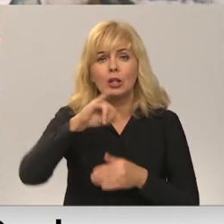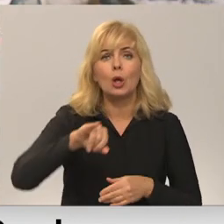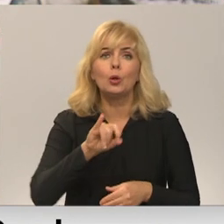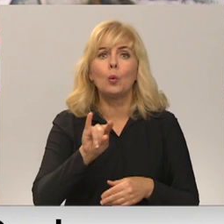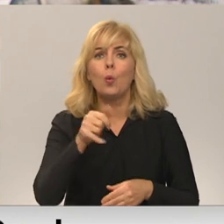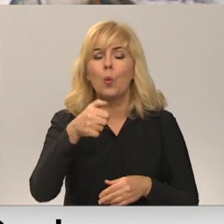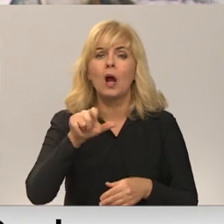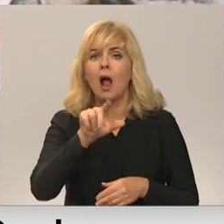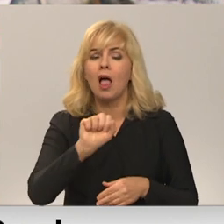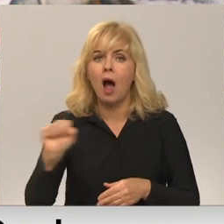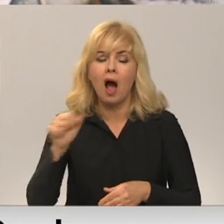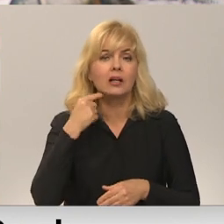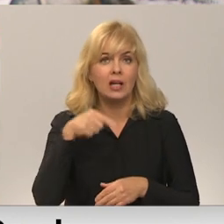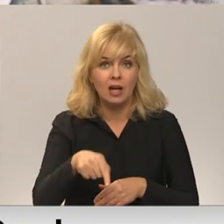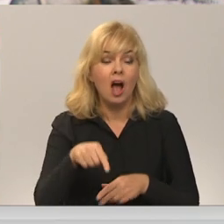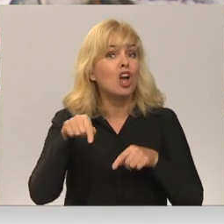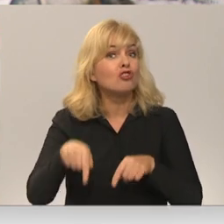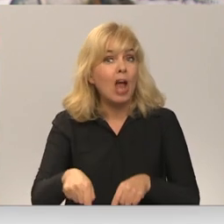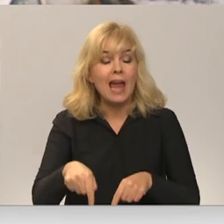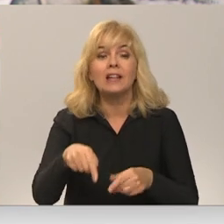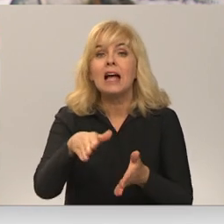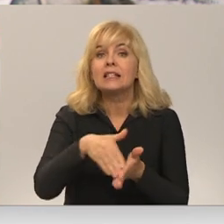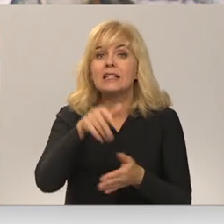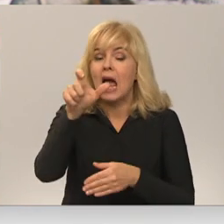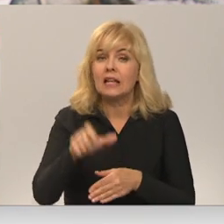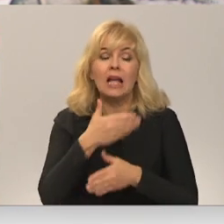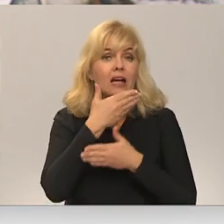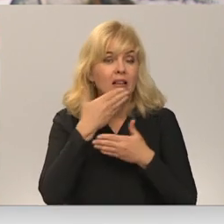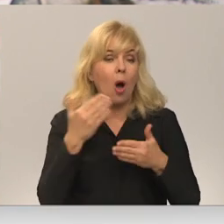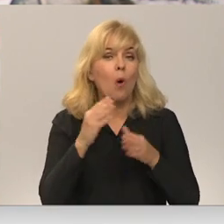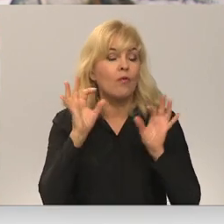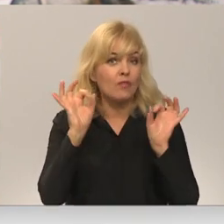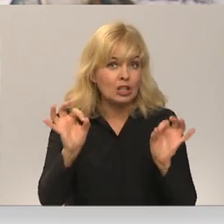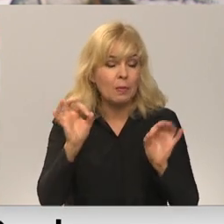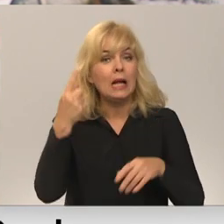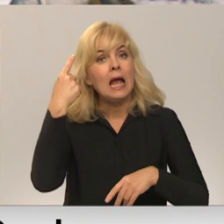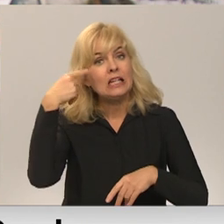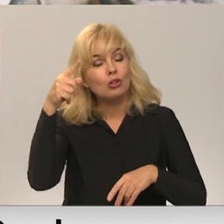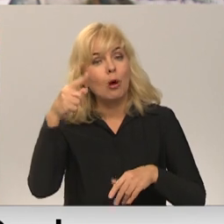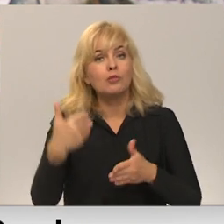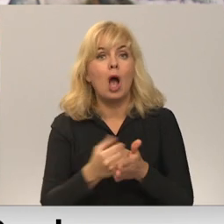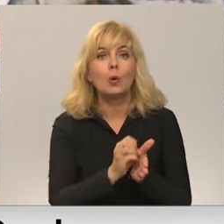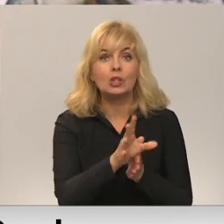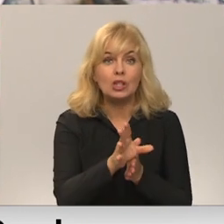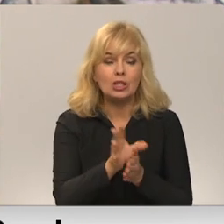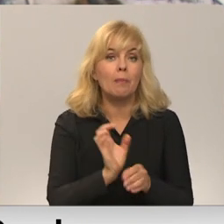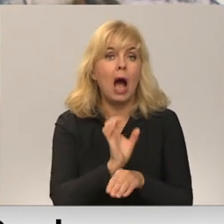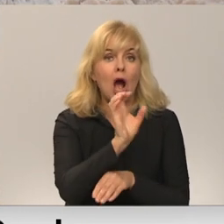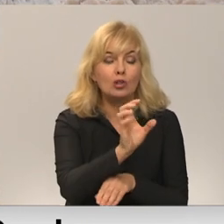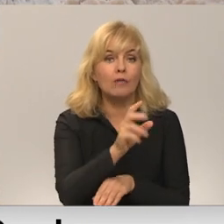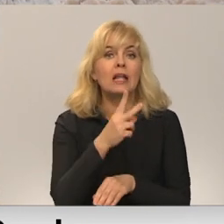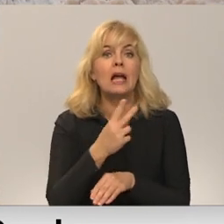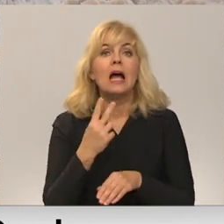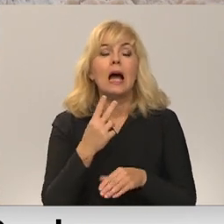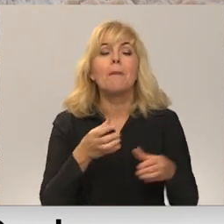Te tā sētnieka nav vispār. Izdomājuši ir kaut kādu jaunu sistēmu, ka atsūtīs brigādi no diviem, trim